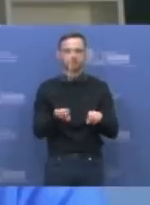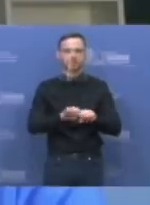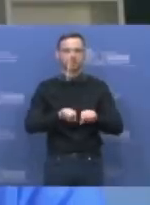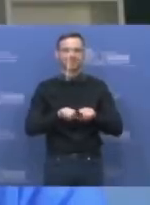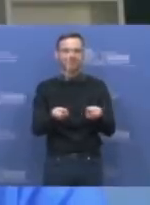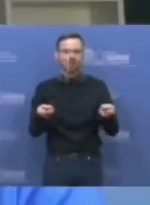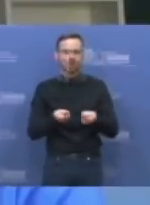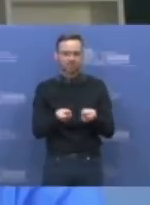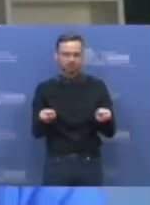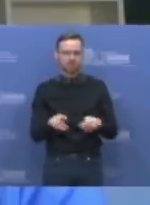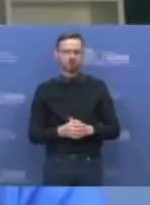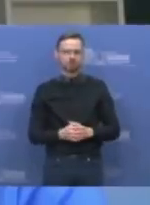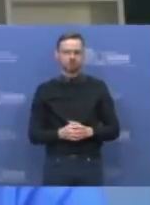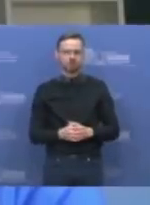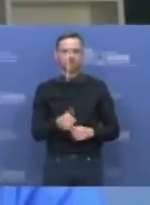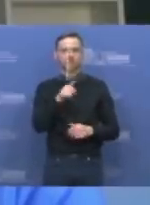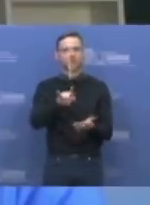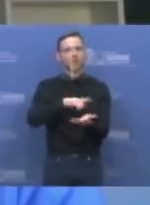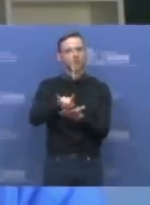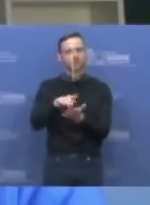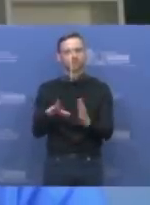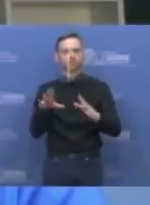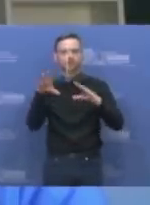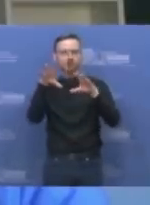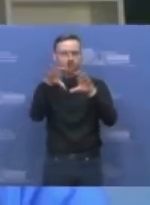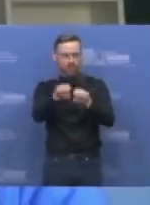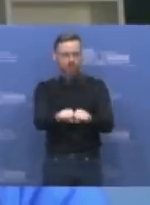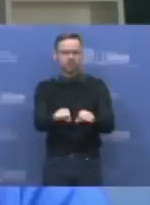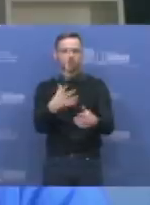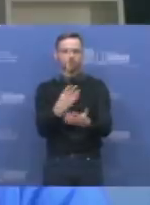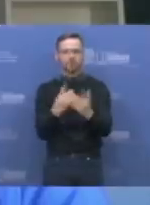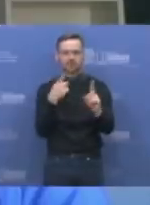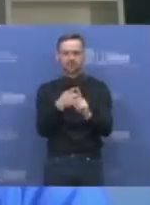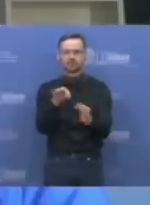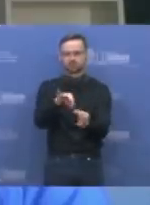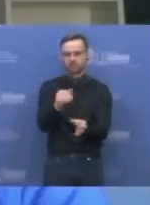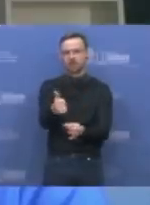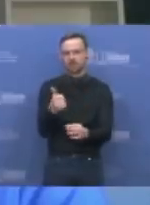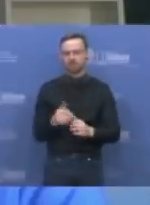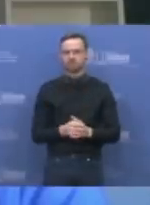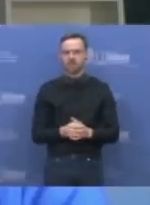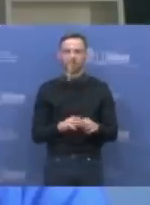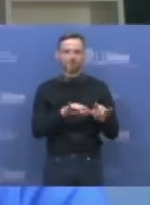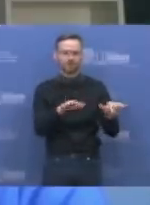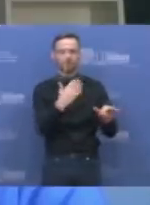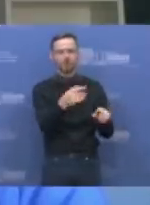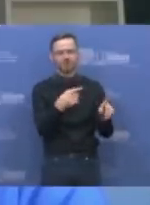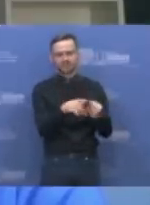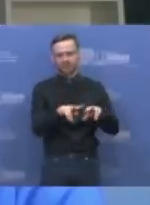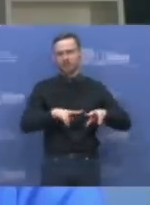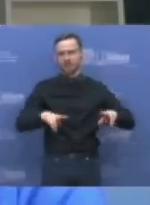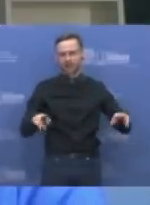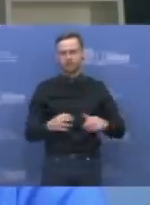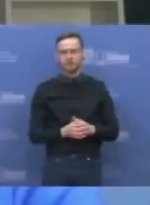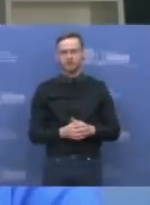pavyzdžiui, užgrabė lėktuvą ir panaudoja į savo tikslavus. Tu virusai yra labai įvairių ir jie, kaip ir